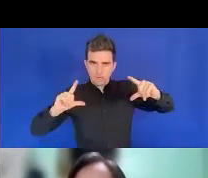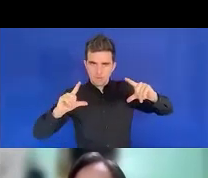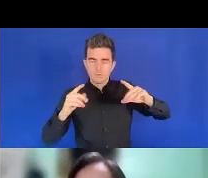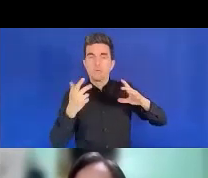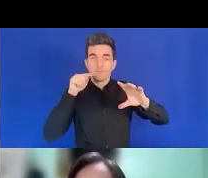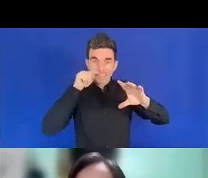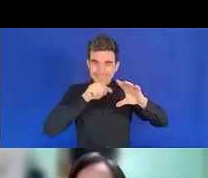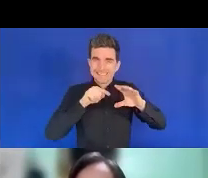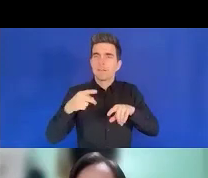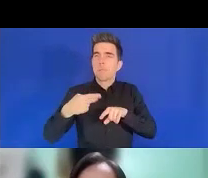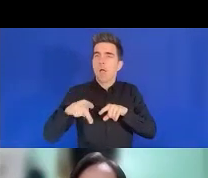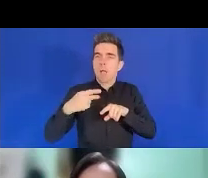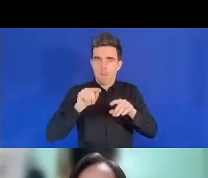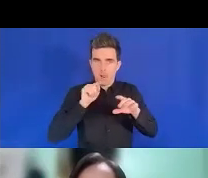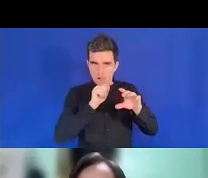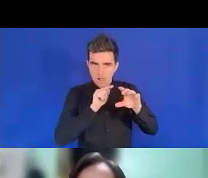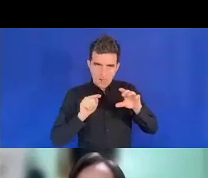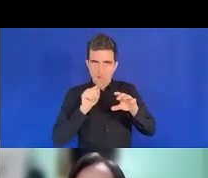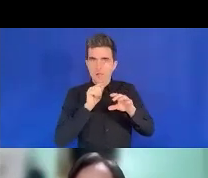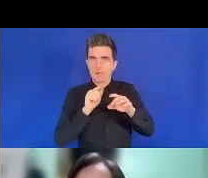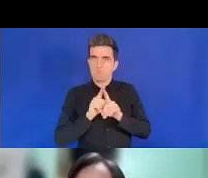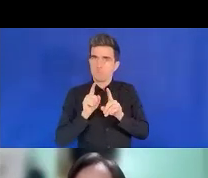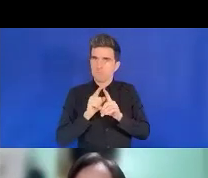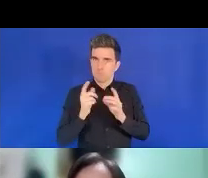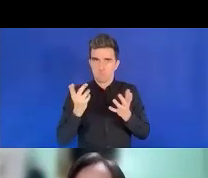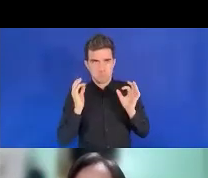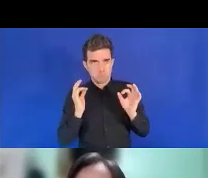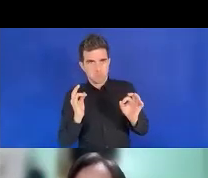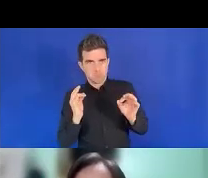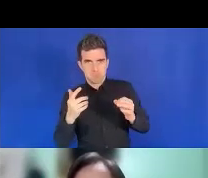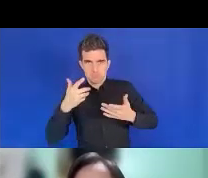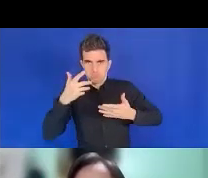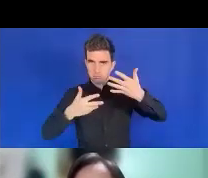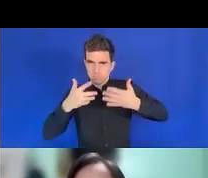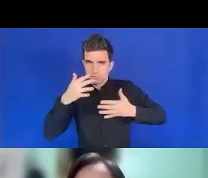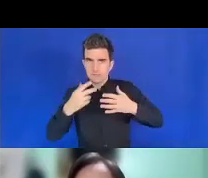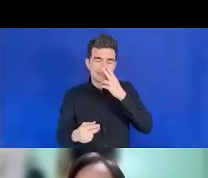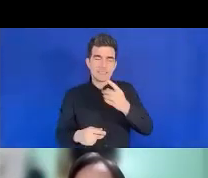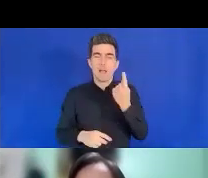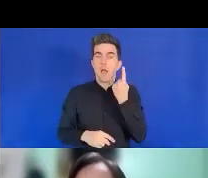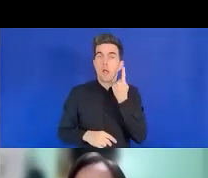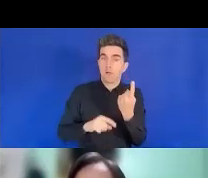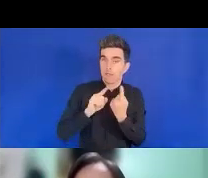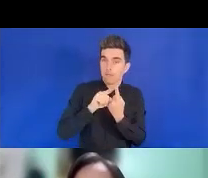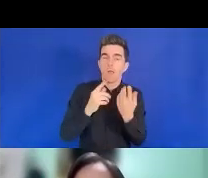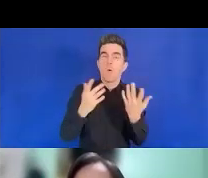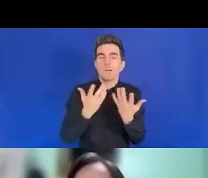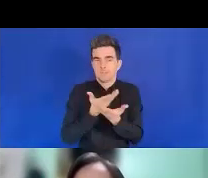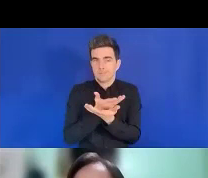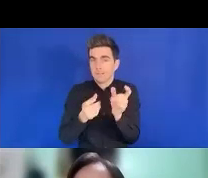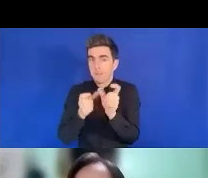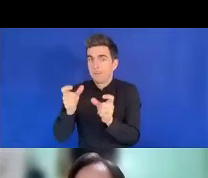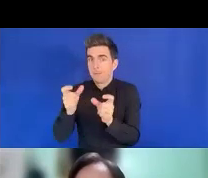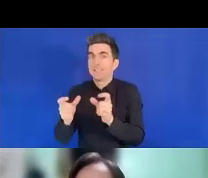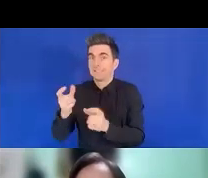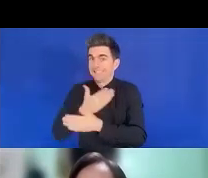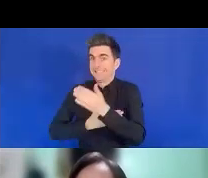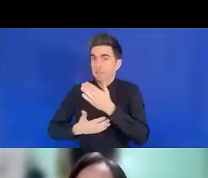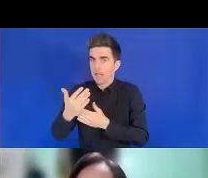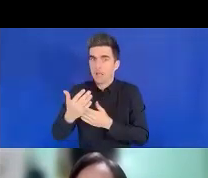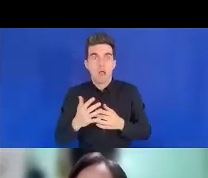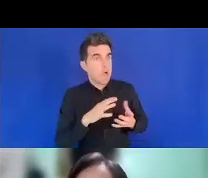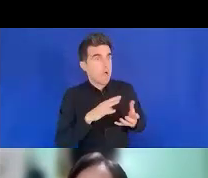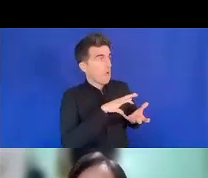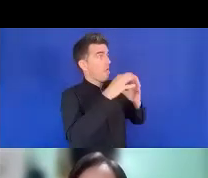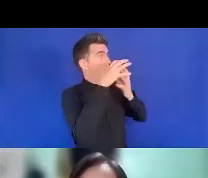partagé une inclusion des personnes handicapées dans la gouvernance des risques de catastrophe, qui est suivie